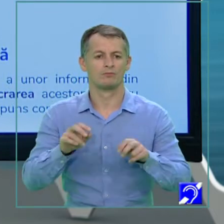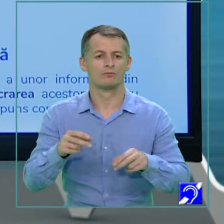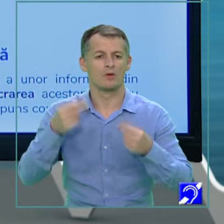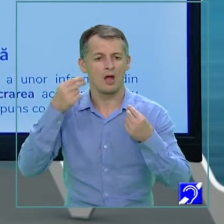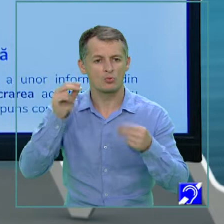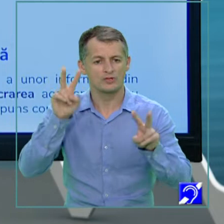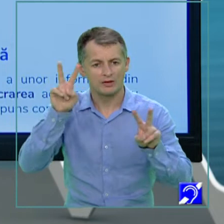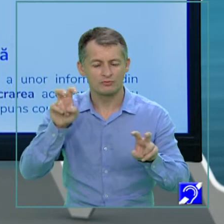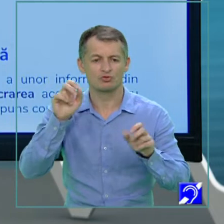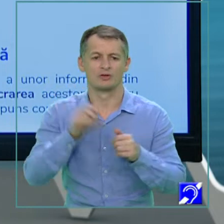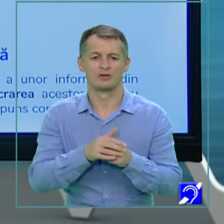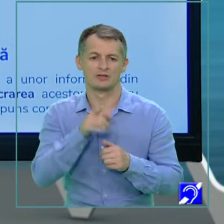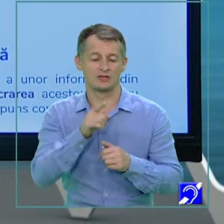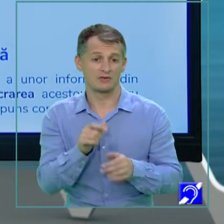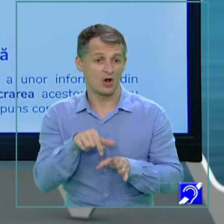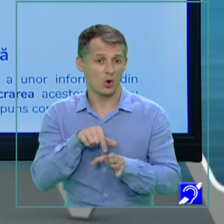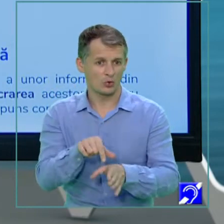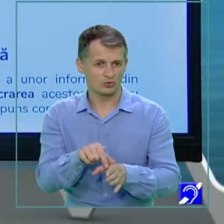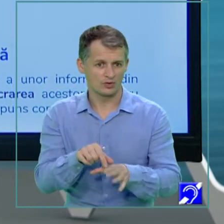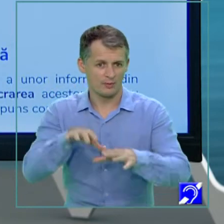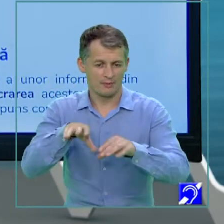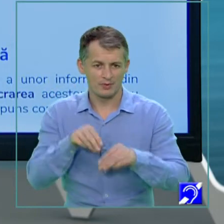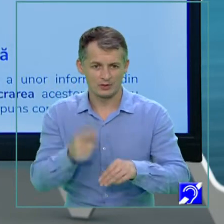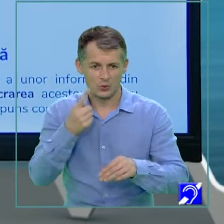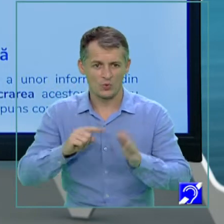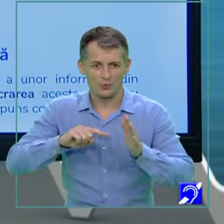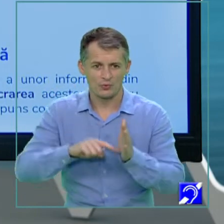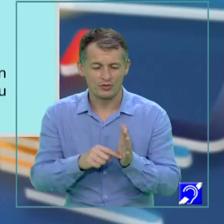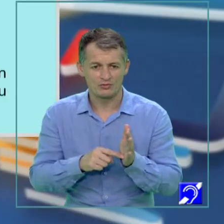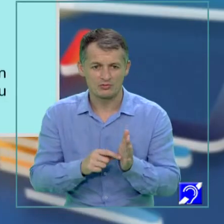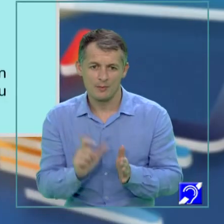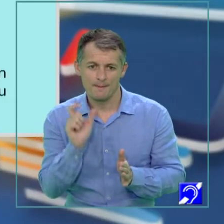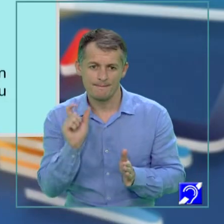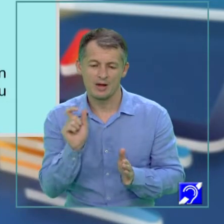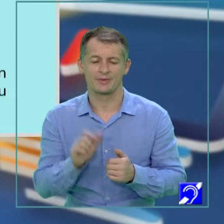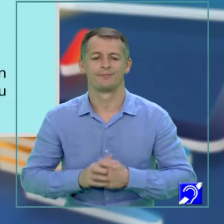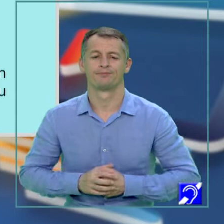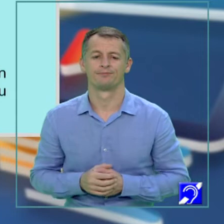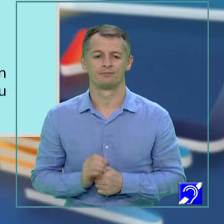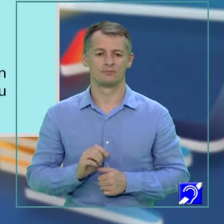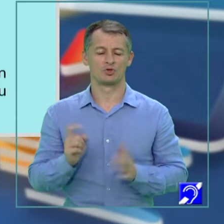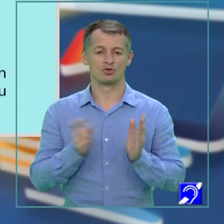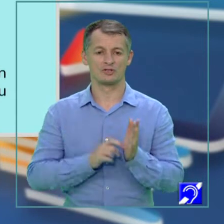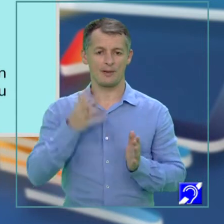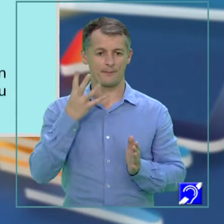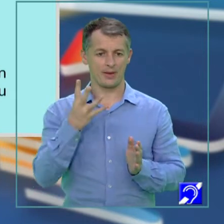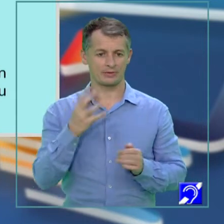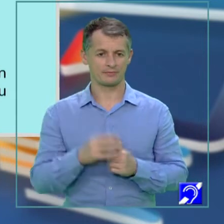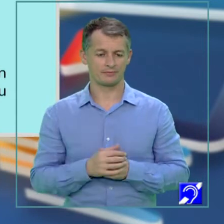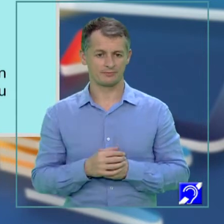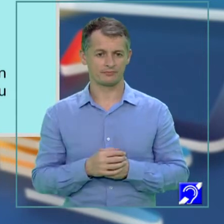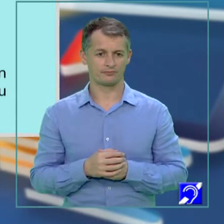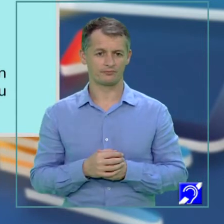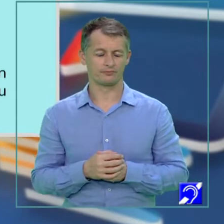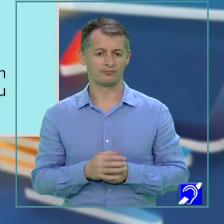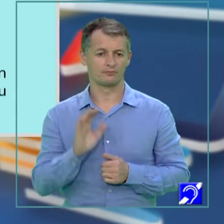semnificative va conduce către primirea unui punctaj parțial. Cerința a patra are, drept